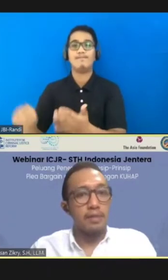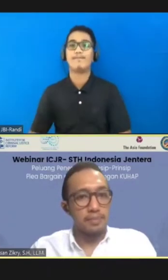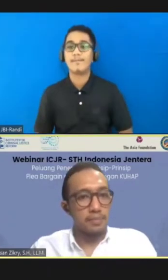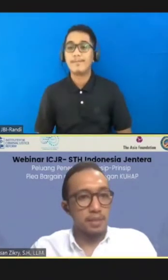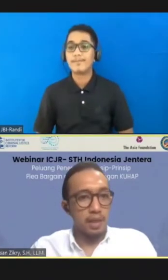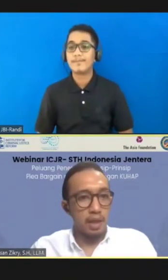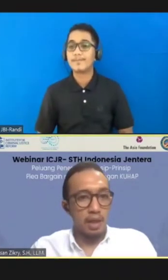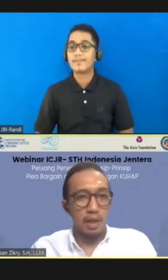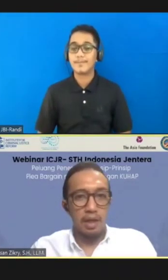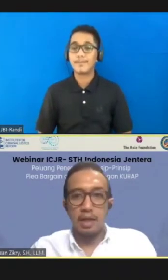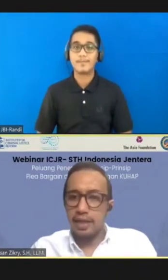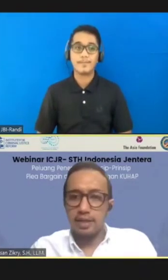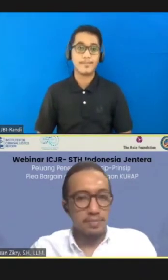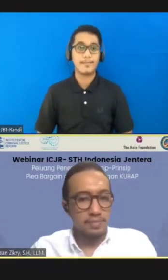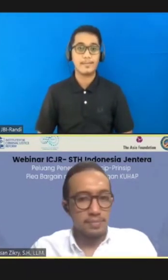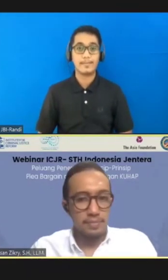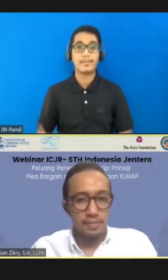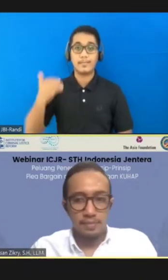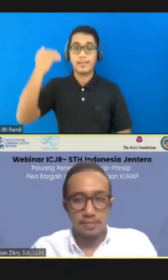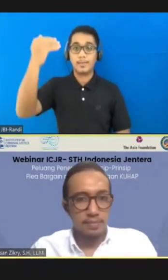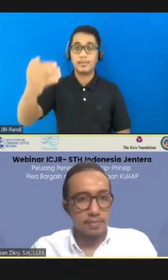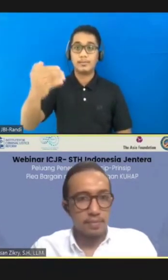Kemudian, next,